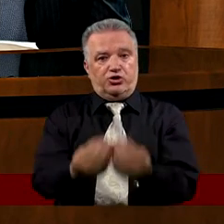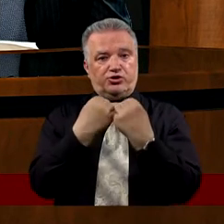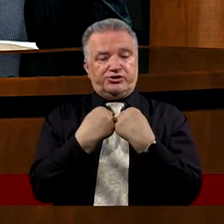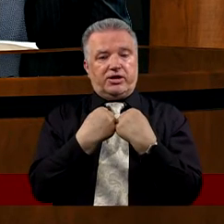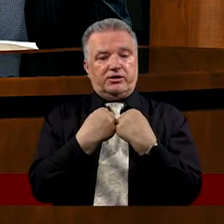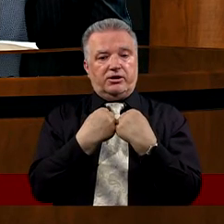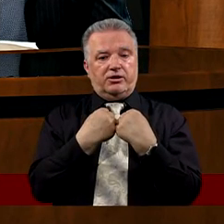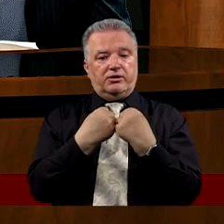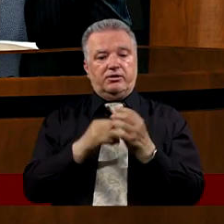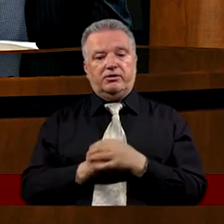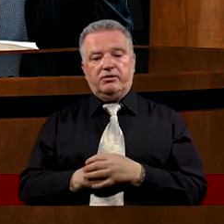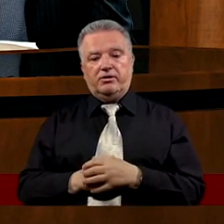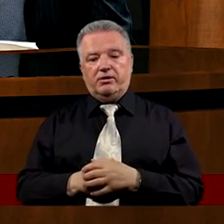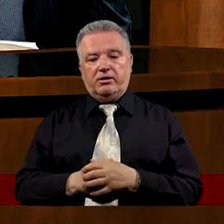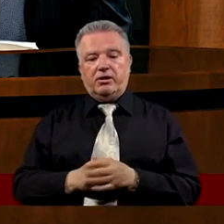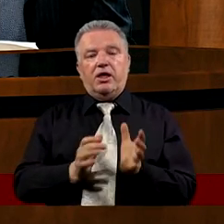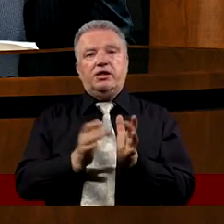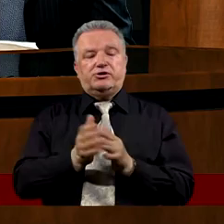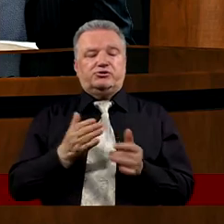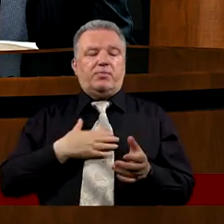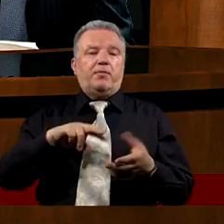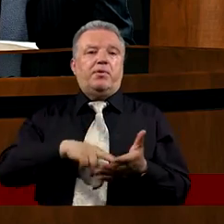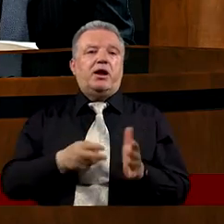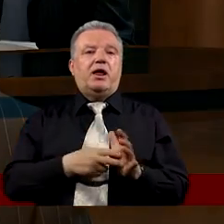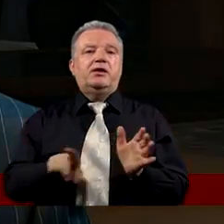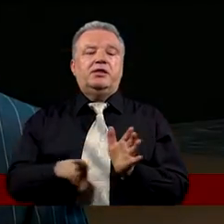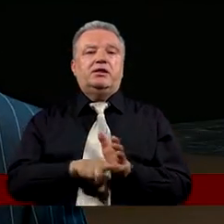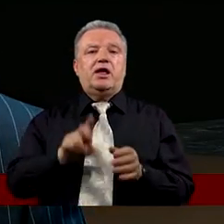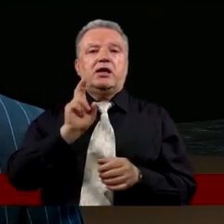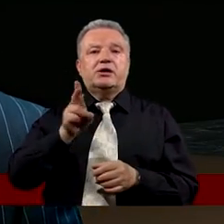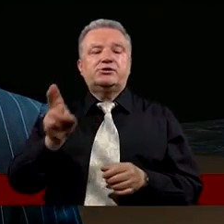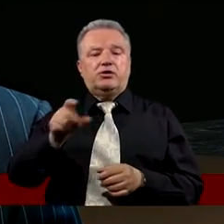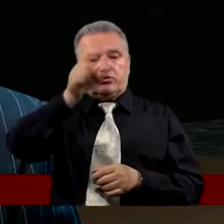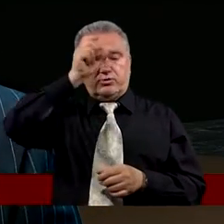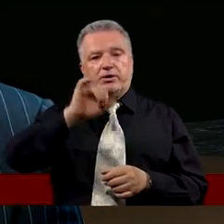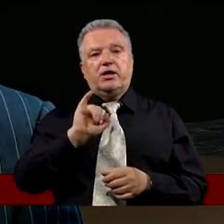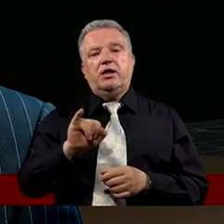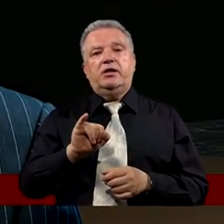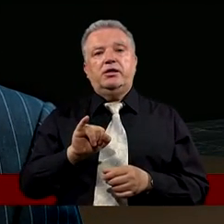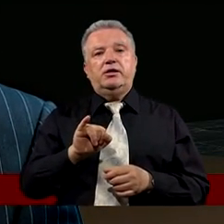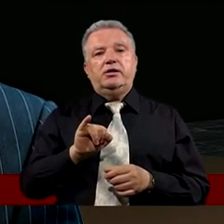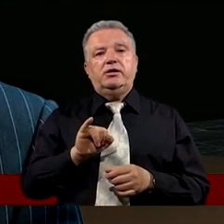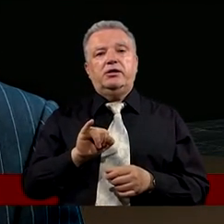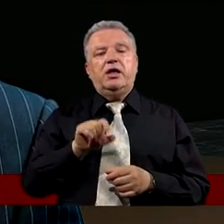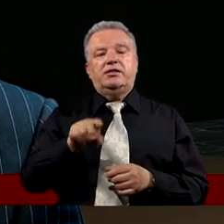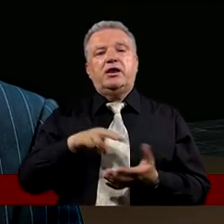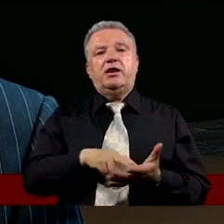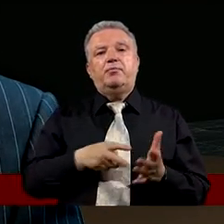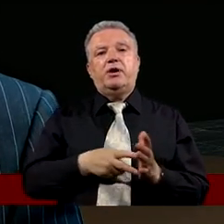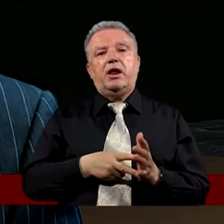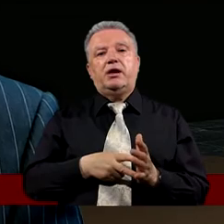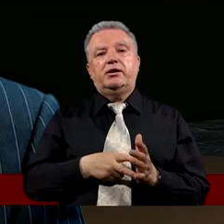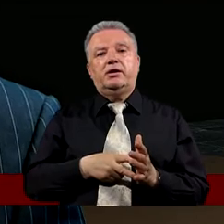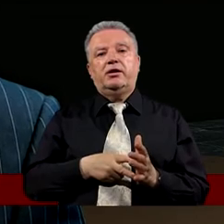Ten je tak naprawdę Otrzyma Proszę Pan Jezus ma plan Dla każdego człowieka I Ten